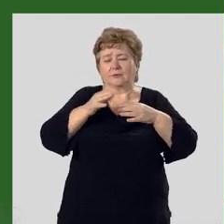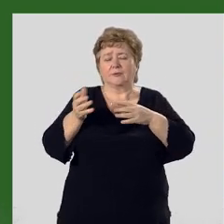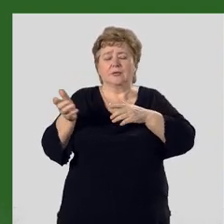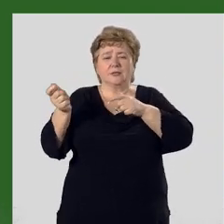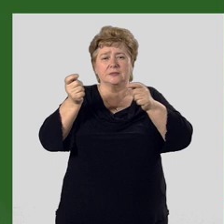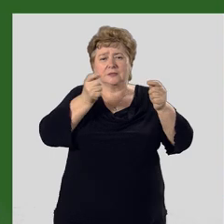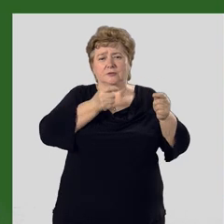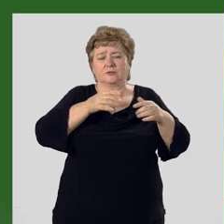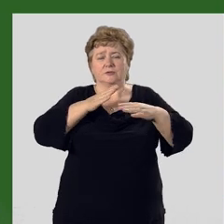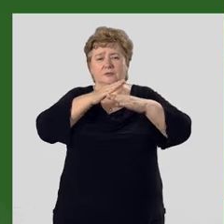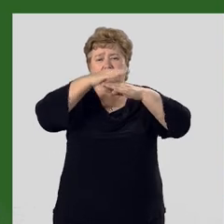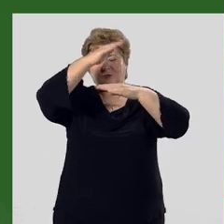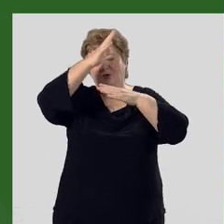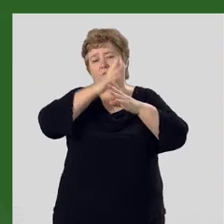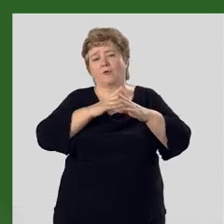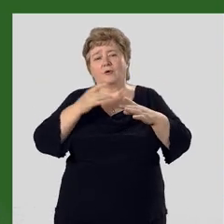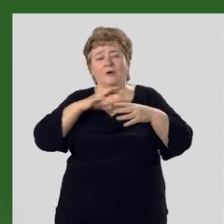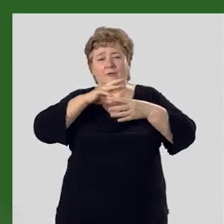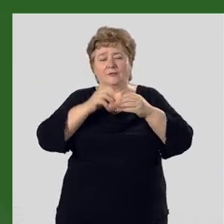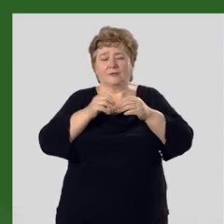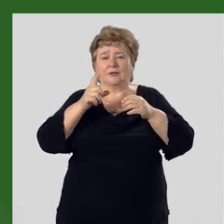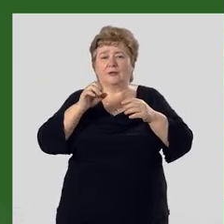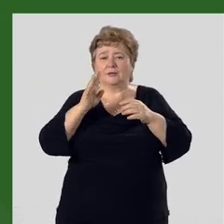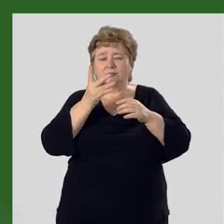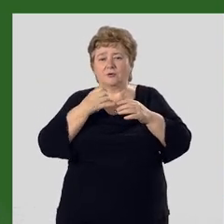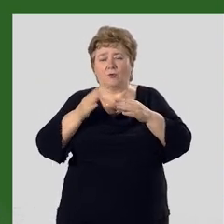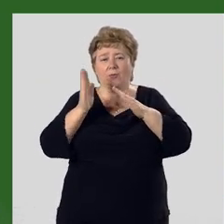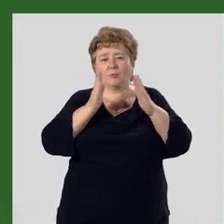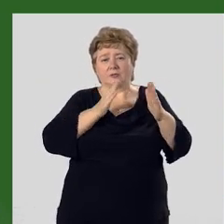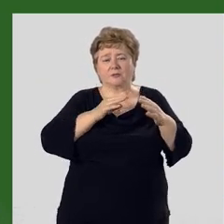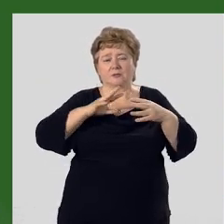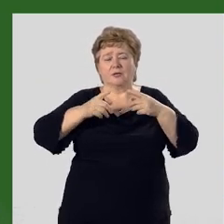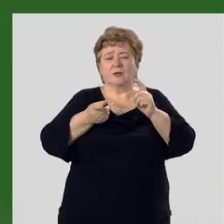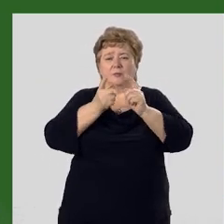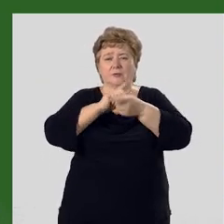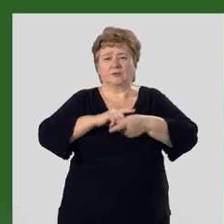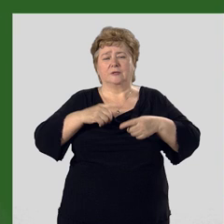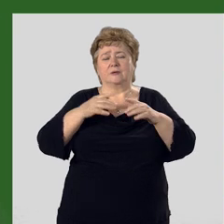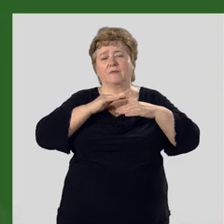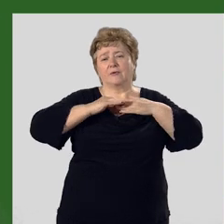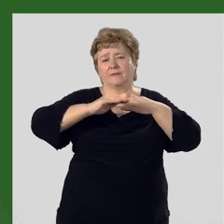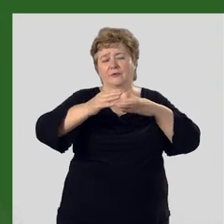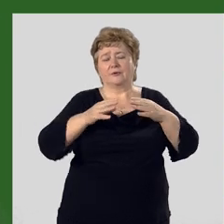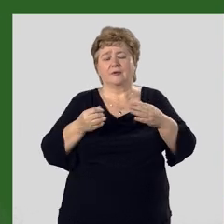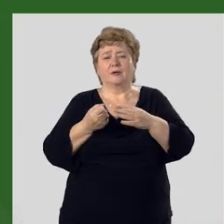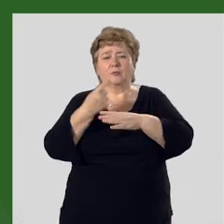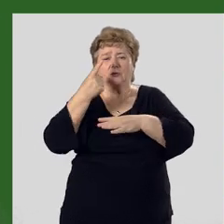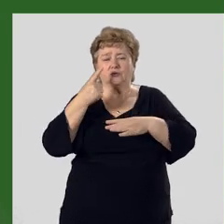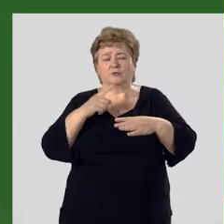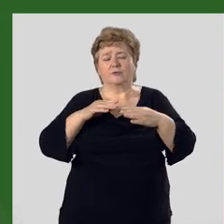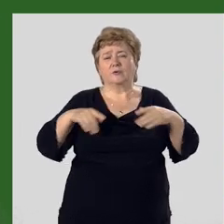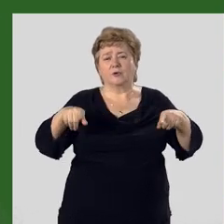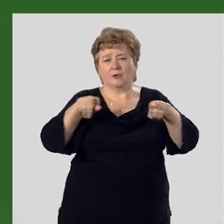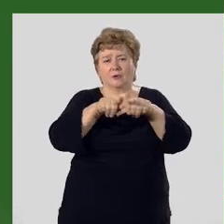снесенными с высоких гор в результате эрозионных процессов, превращены в равнины. Образованные